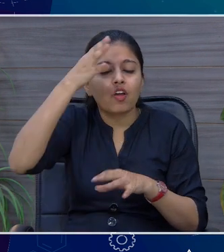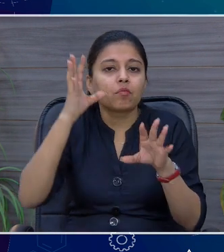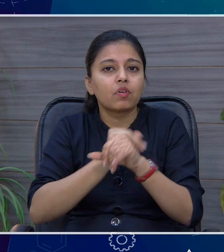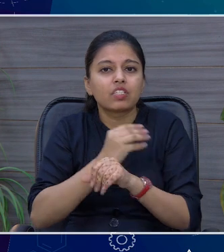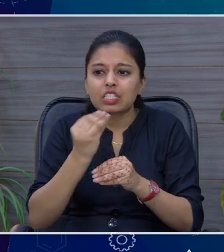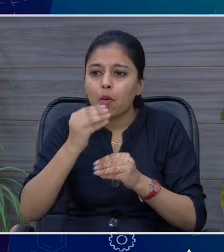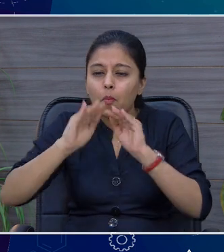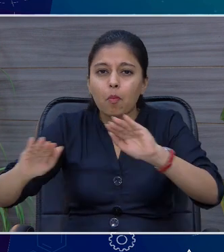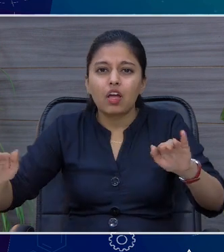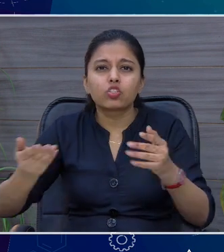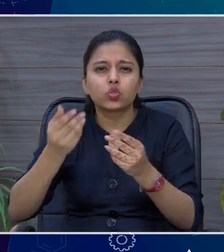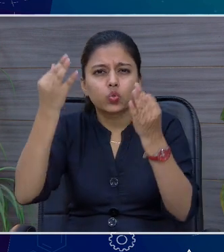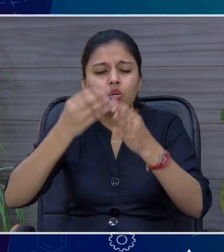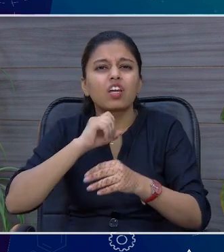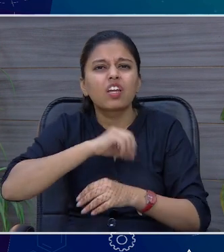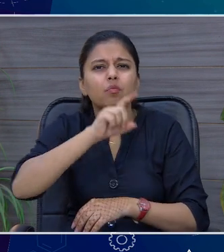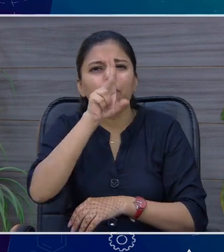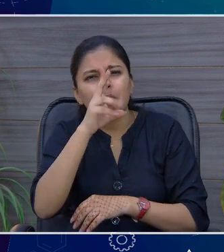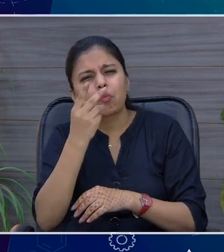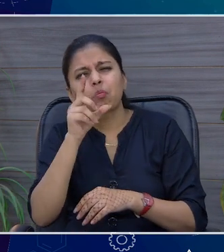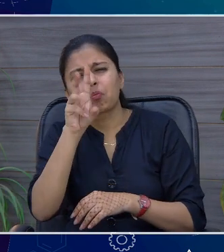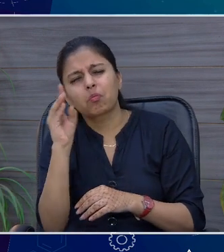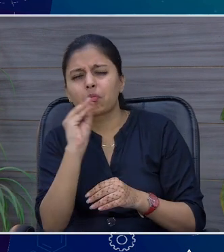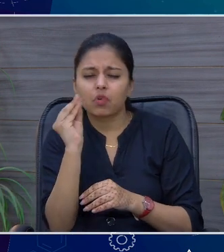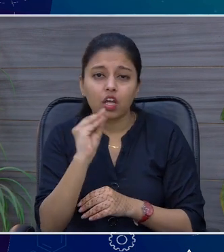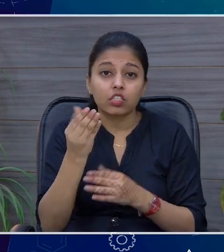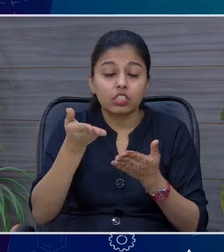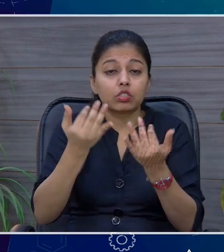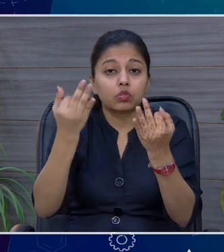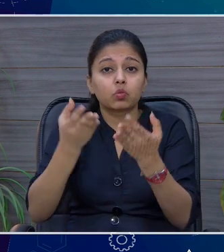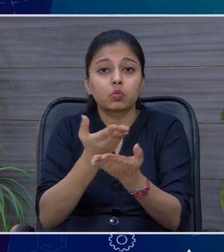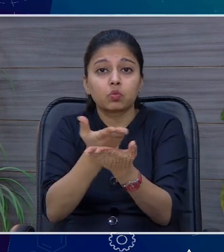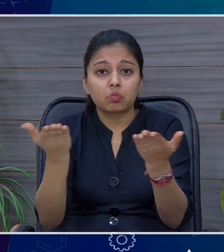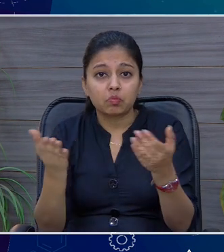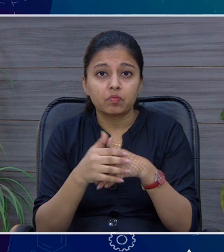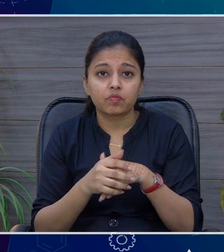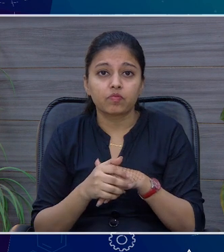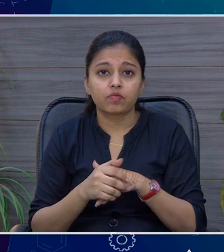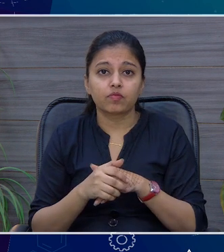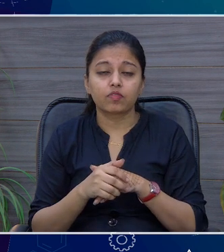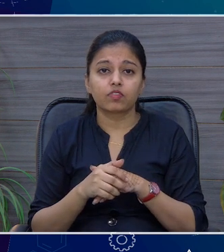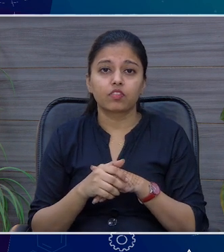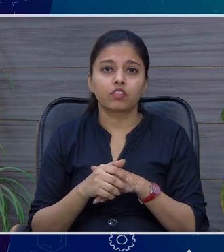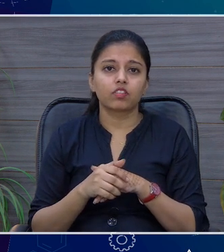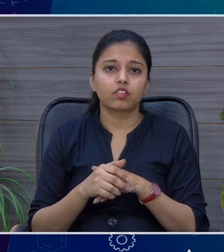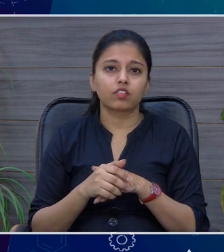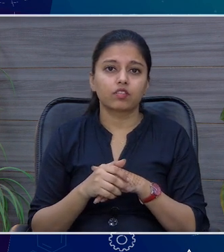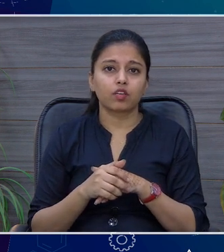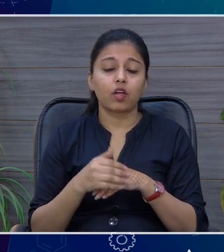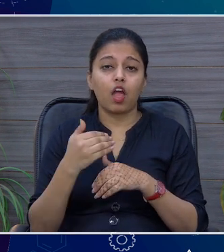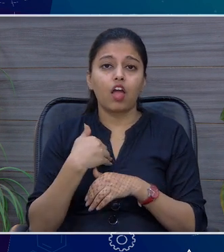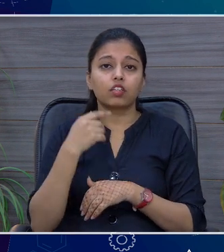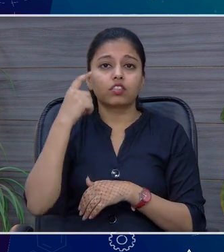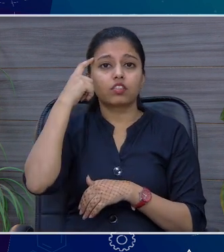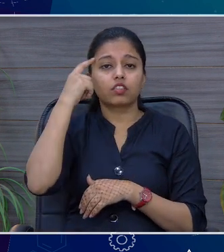नए बच्चे हैं जो 10-12 साल के बच्चे हैं अभी जो जो इन इस इन यकांगी एस ग्रूप जो मेरा